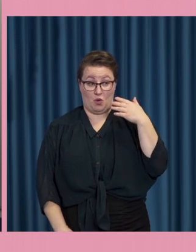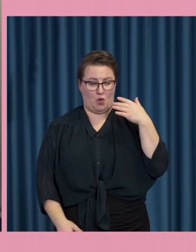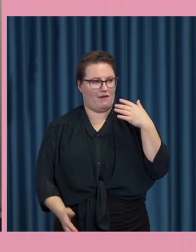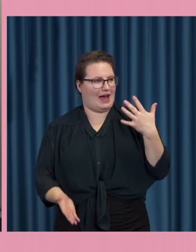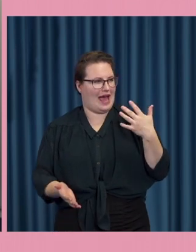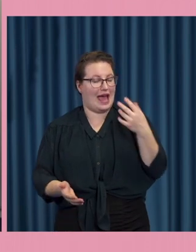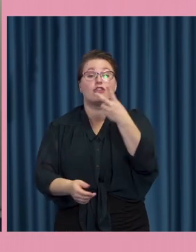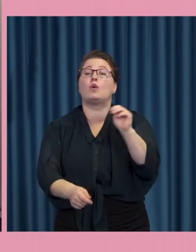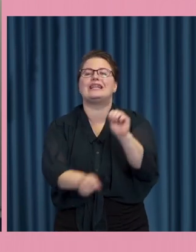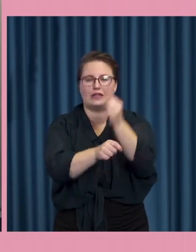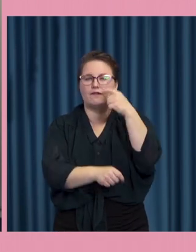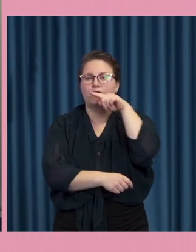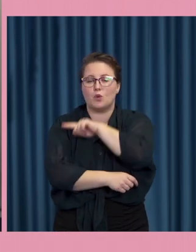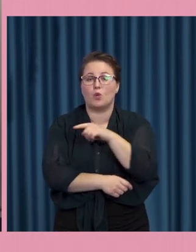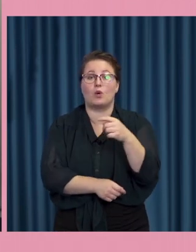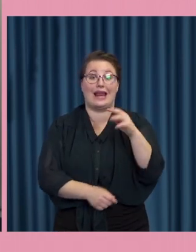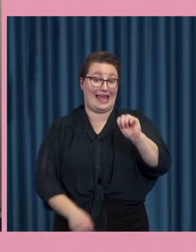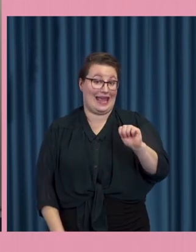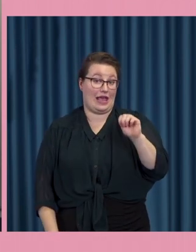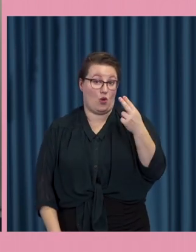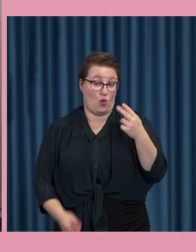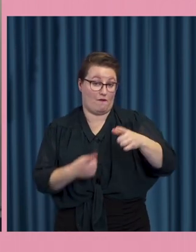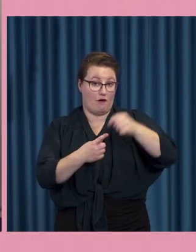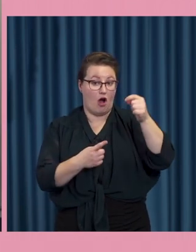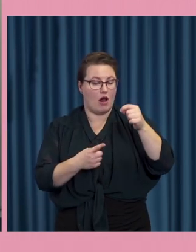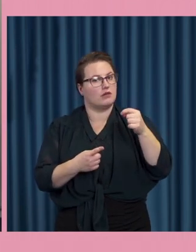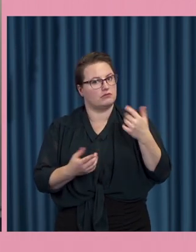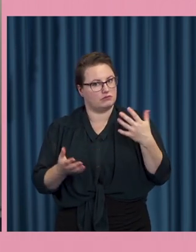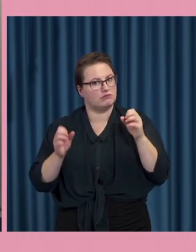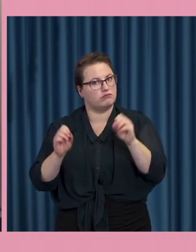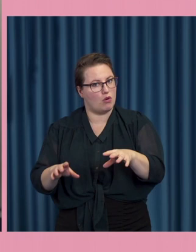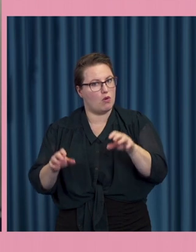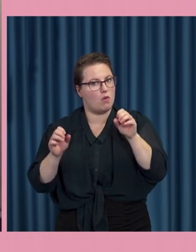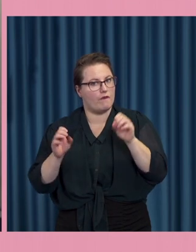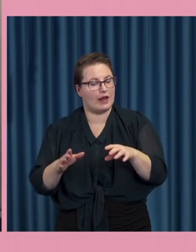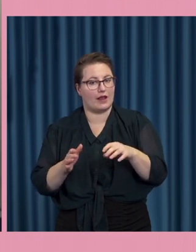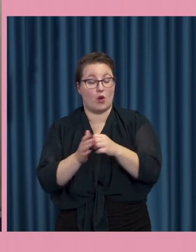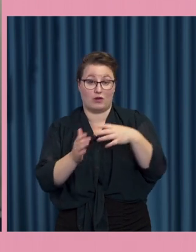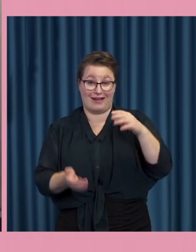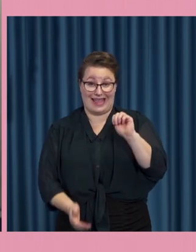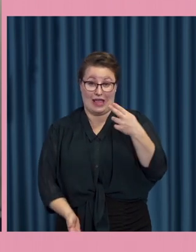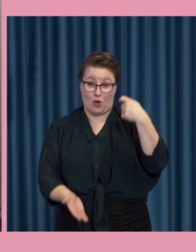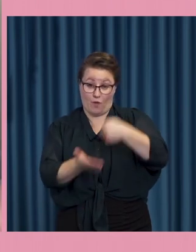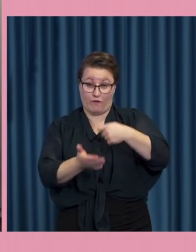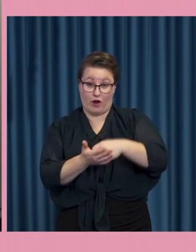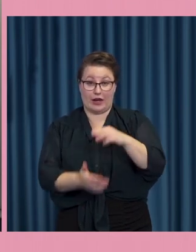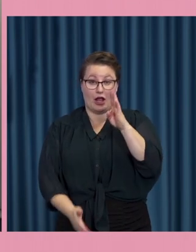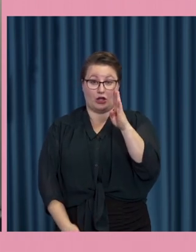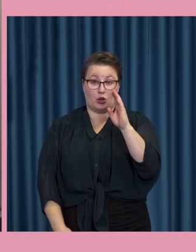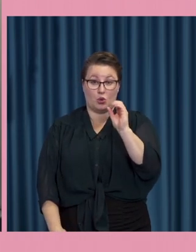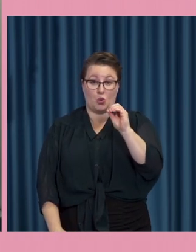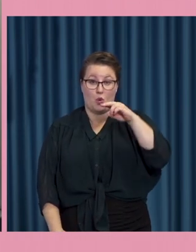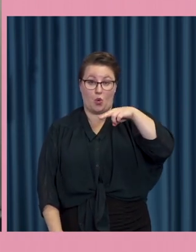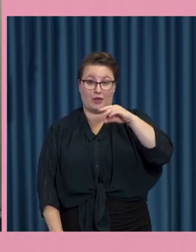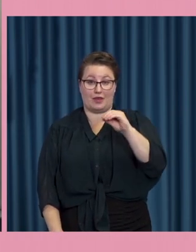2019, då spelade det här en ganska stor roll. EU-uppföranden, Donald Tusk, han